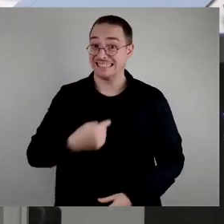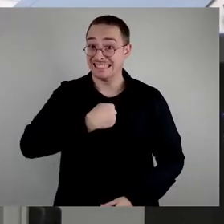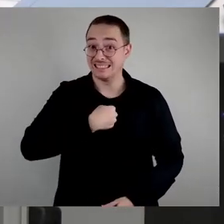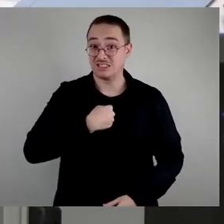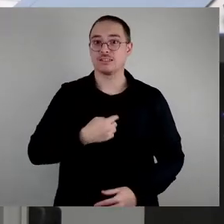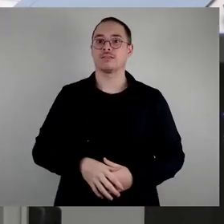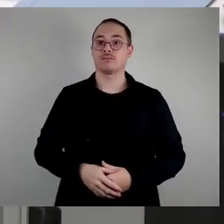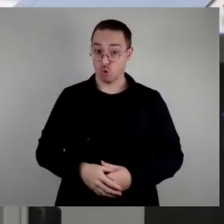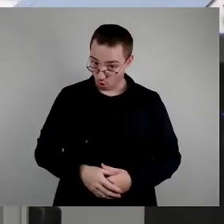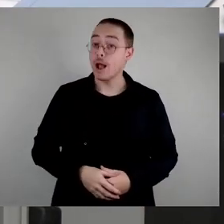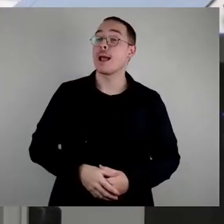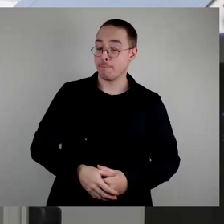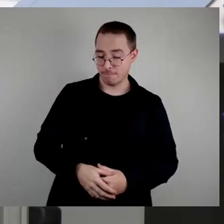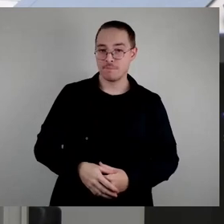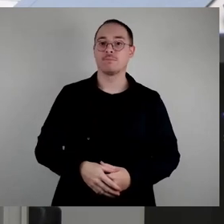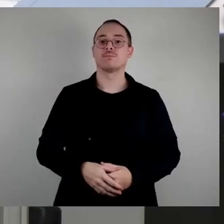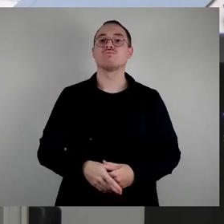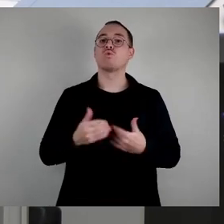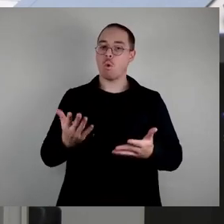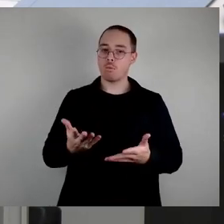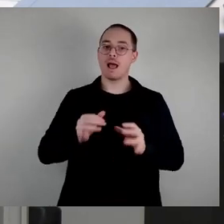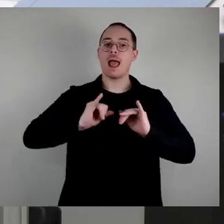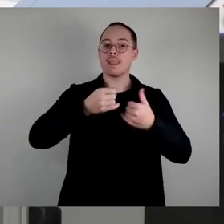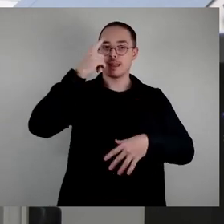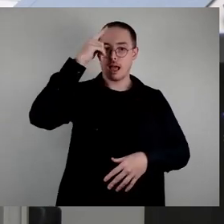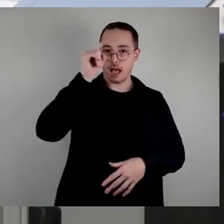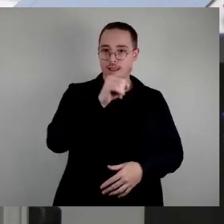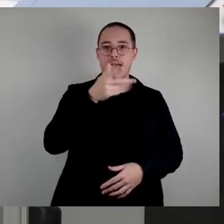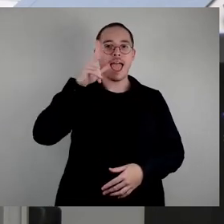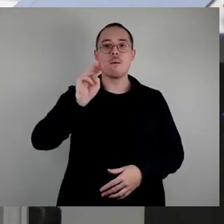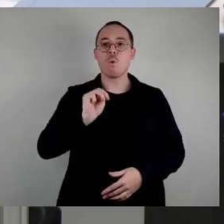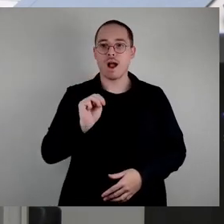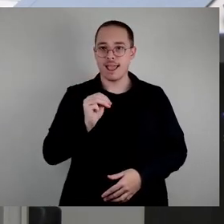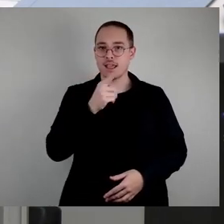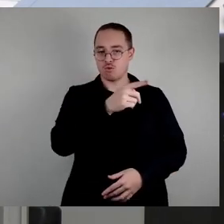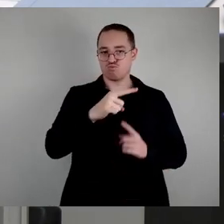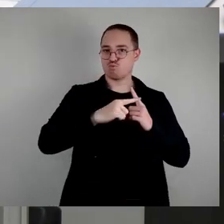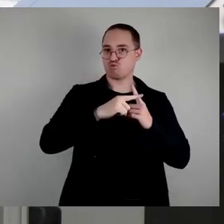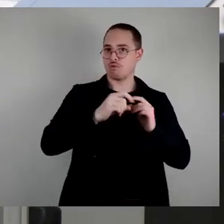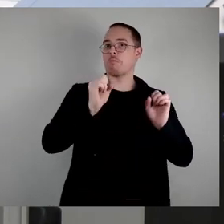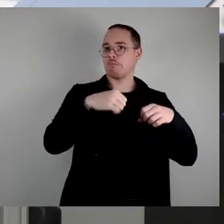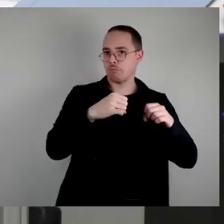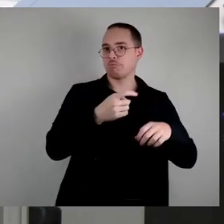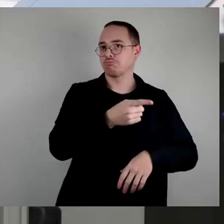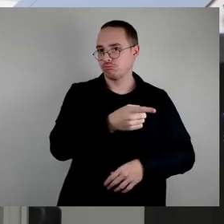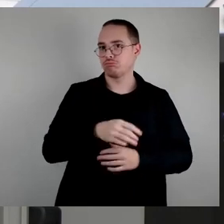So, und der Vorschlag wurde vom Elternrat, vom Herrn Horeny positiv beschieden. Und die